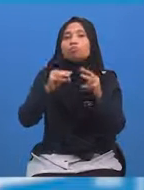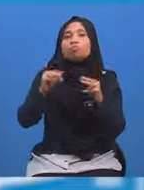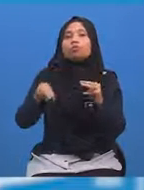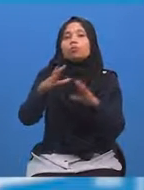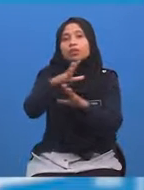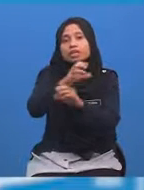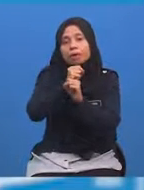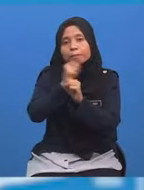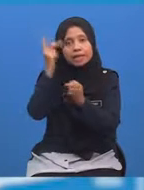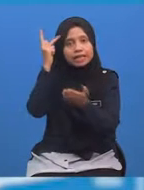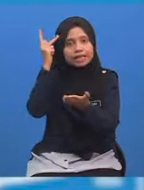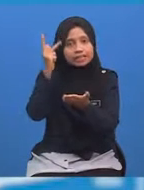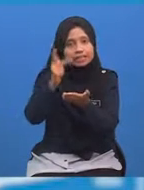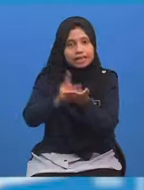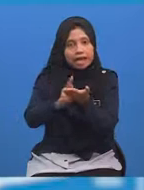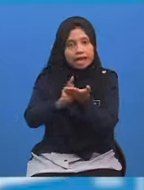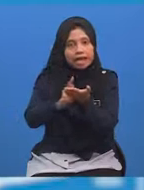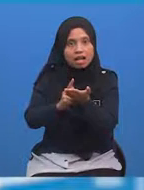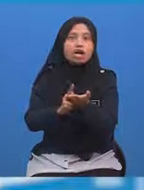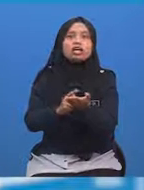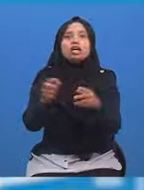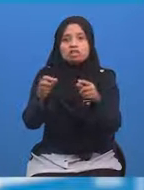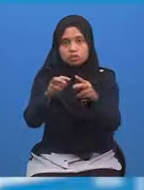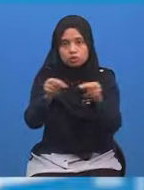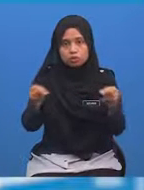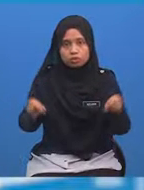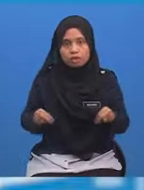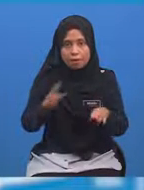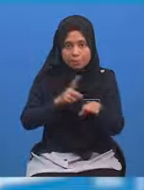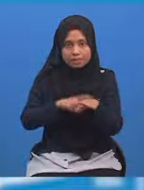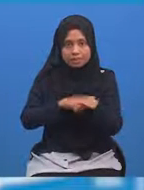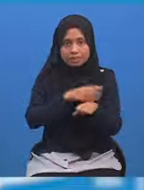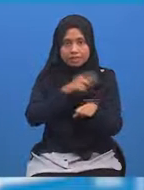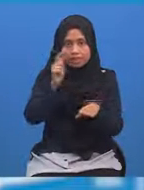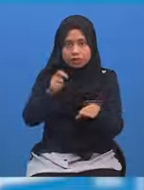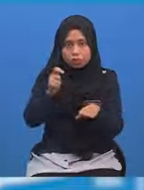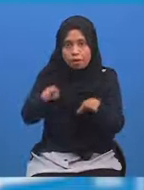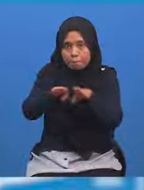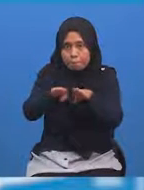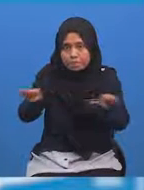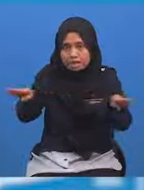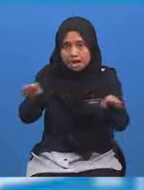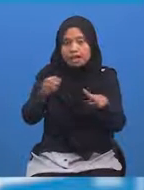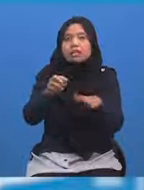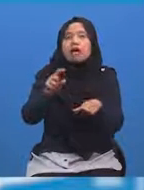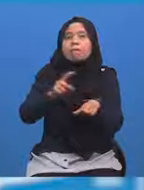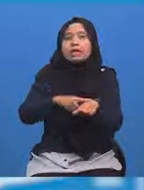Murid-murid dapat mengenal zon masa Dan menentukan perbezaan masa